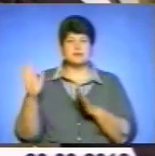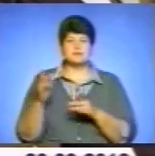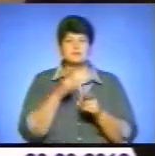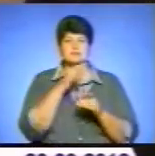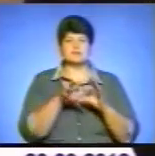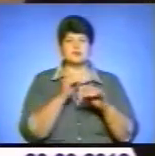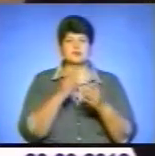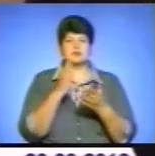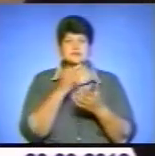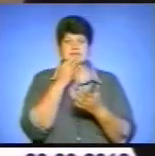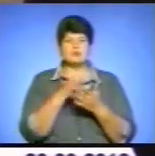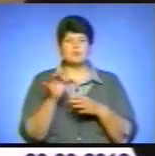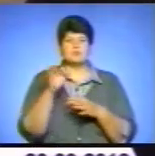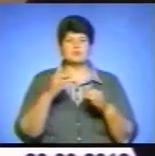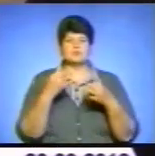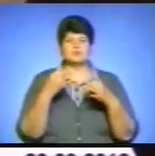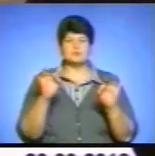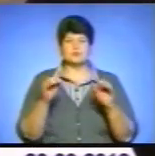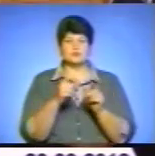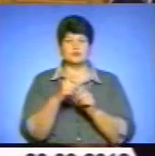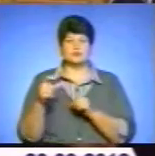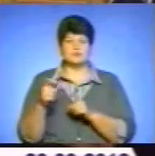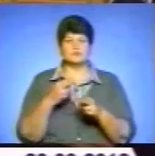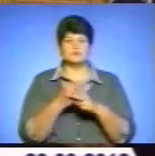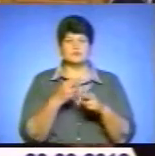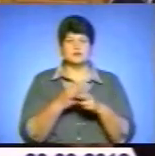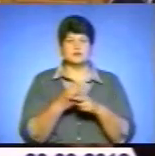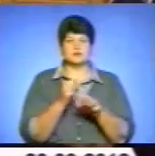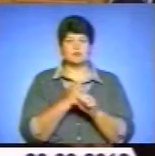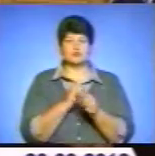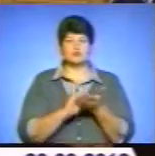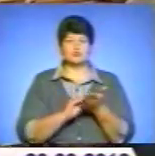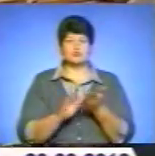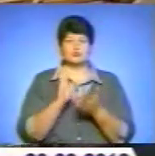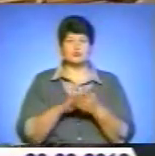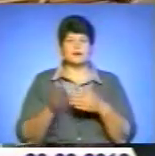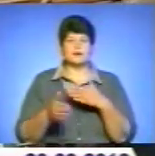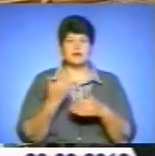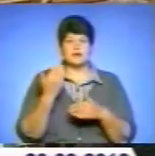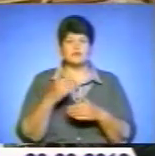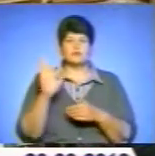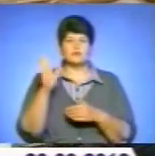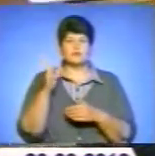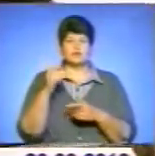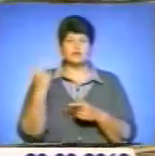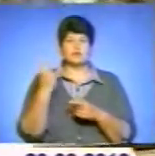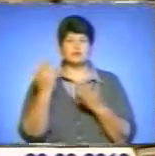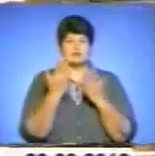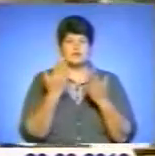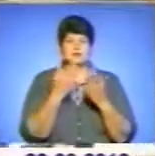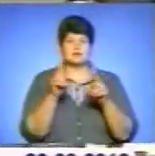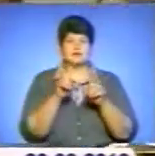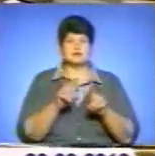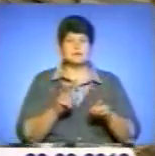Янукович назвав свободу слова. Президент застеріг. Перешкоджання роботі журналістів буде каратися. Водночас, у вівторок у першому читанні парламент розглянув